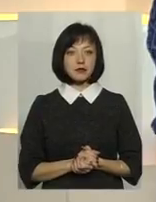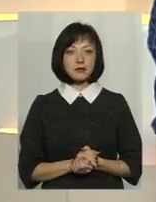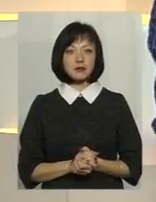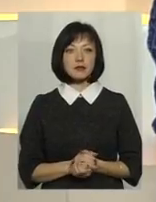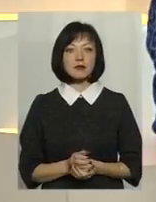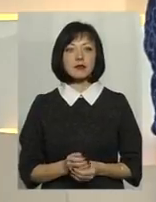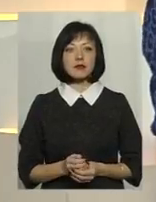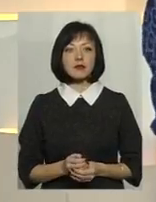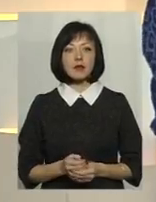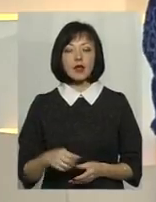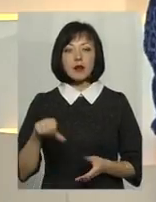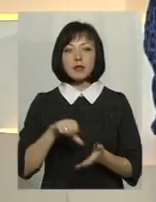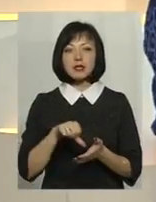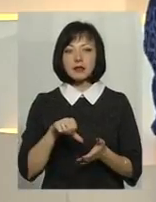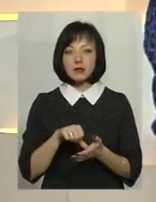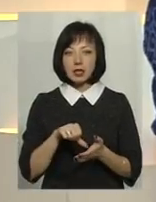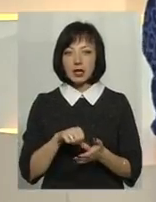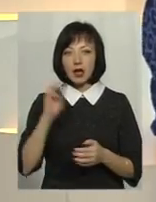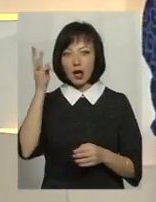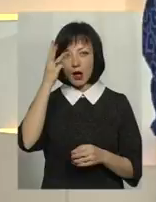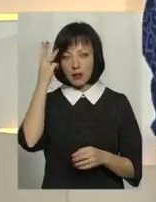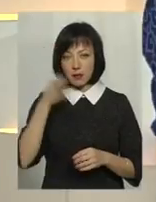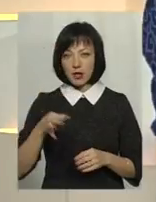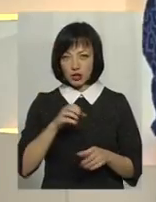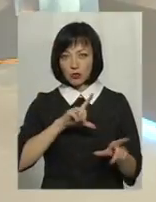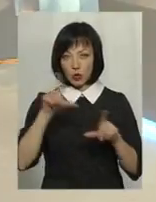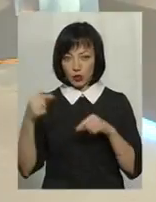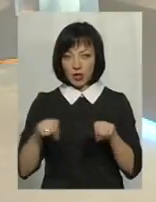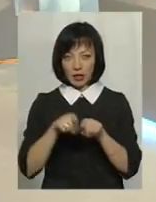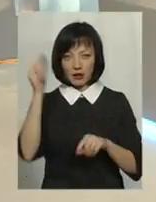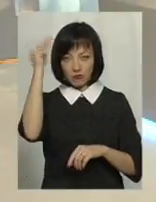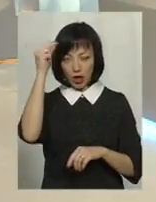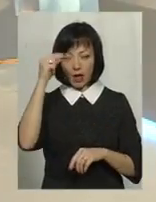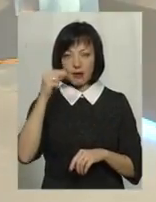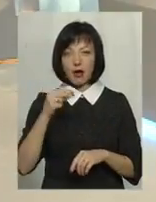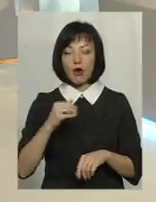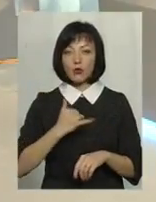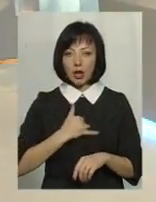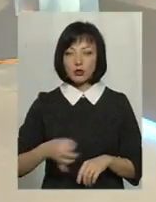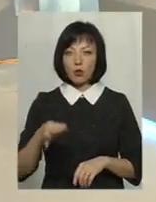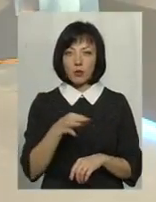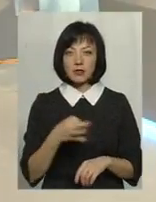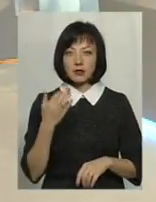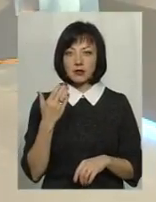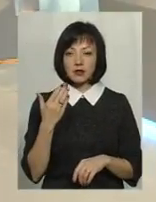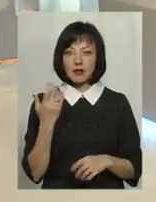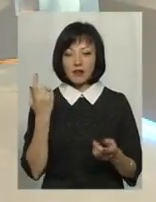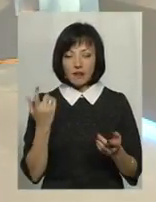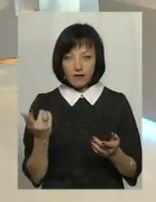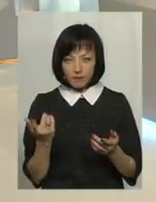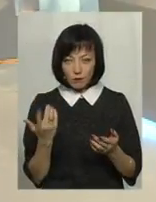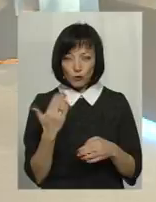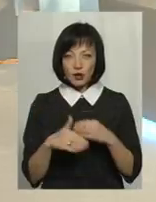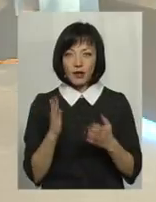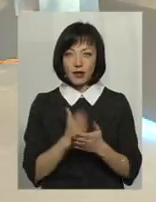Власне, представники Хмельниччини незабаром поїдуть на таке навчання, так? В нашій області визрила ідея створення